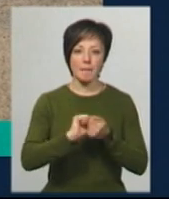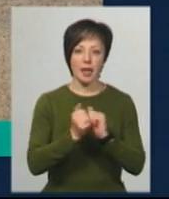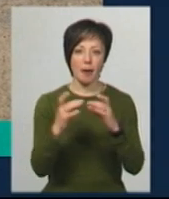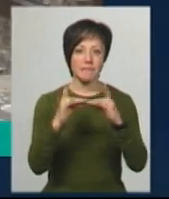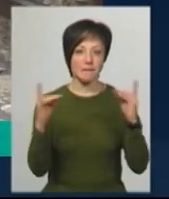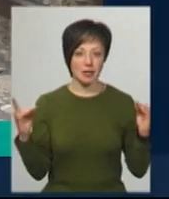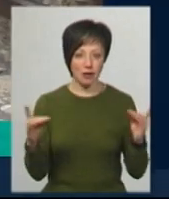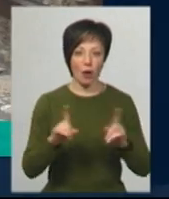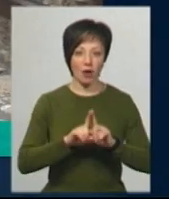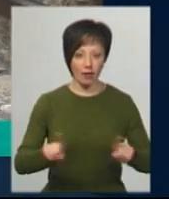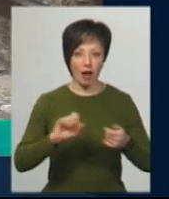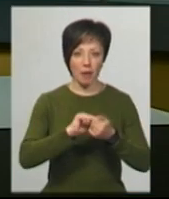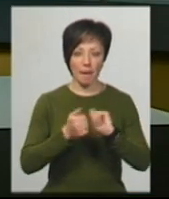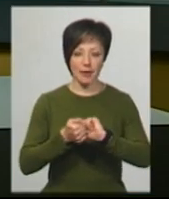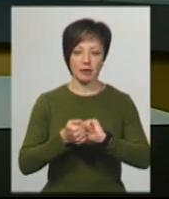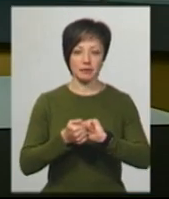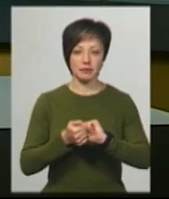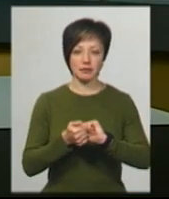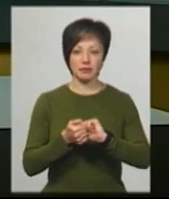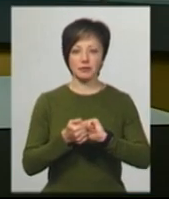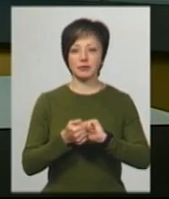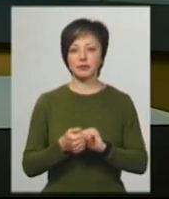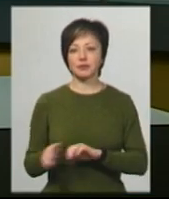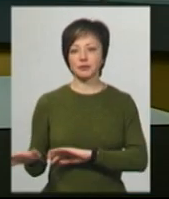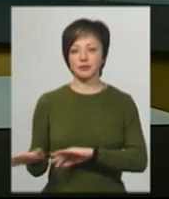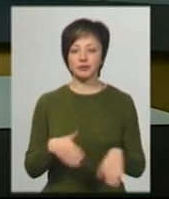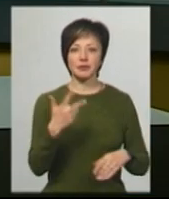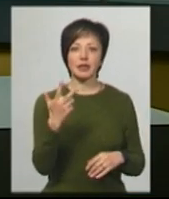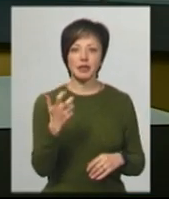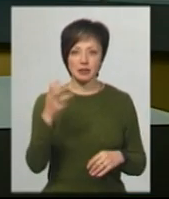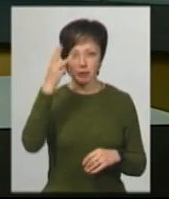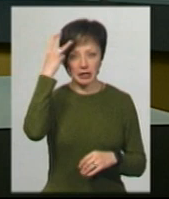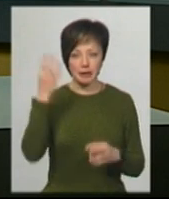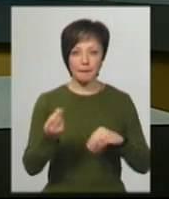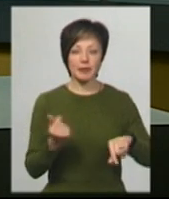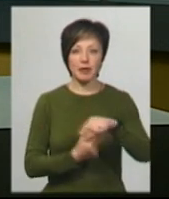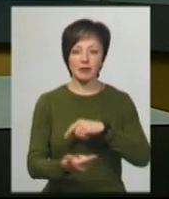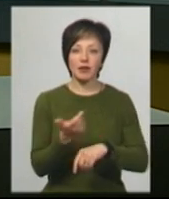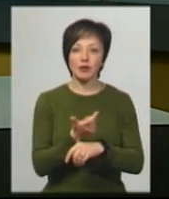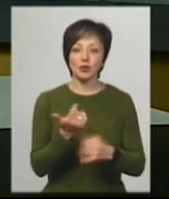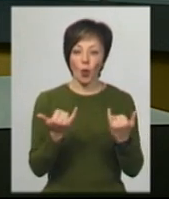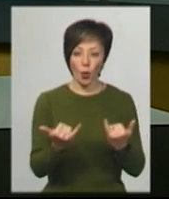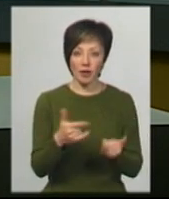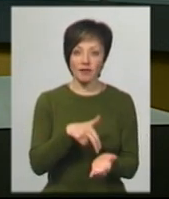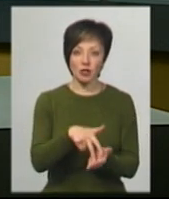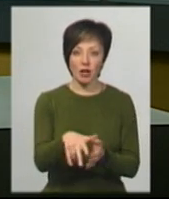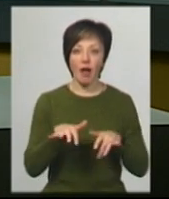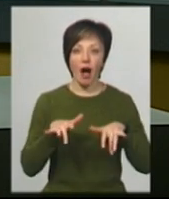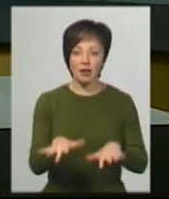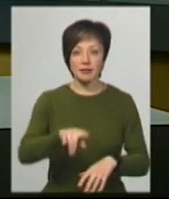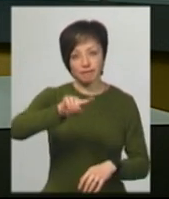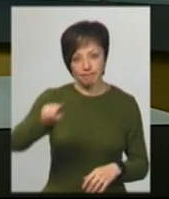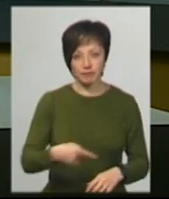оригінальним камінням. Музика Понад три сотні хмельницьких підприємців вийшли сьогодні на акцію з вимогою